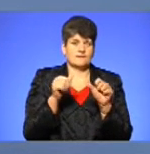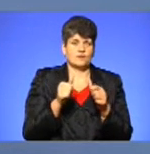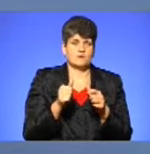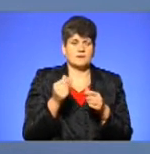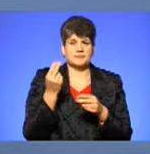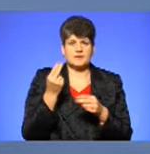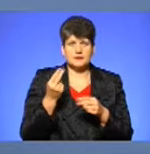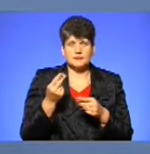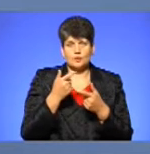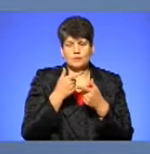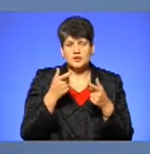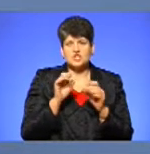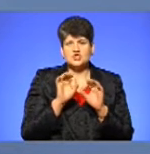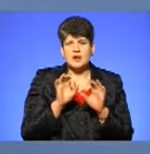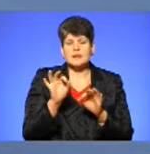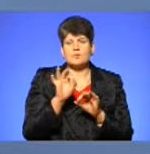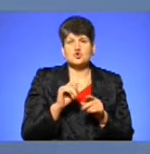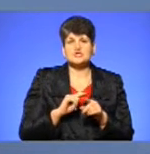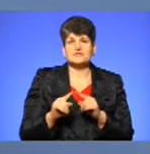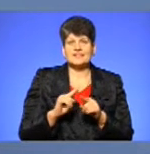попереджали про швидкість.